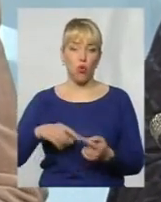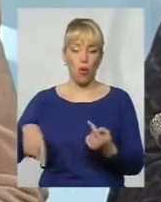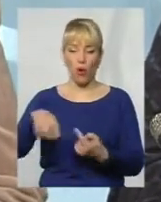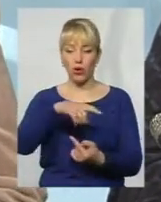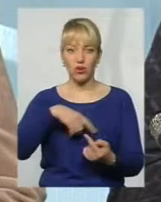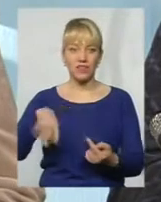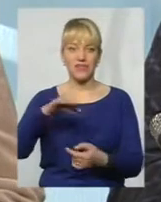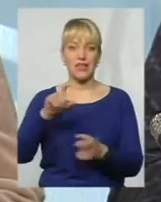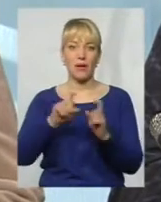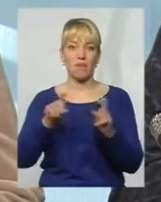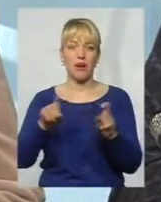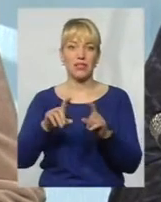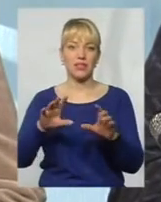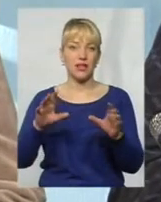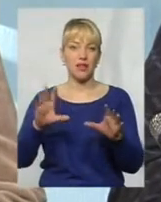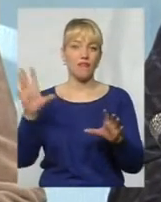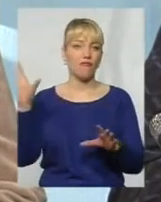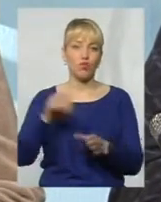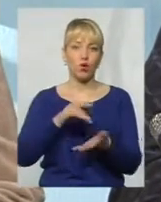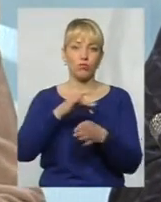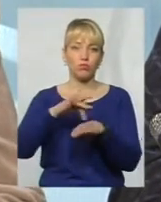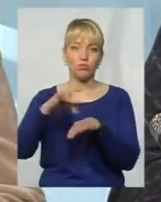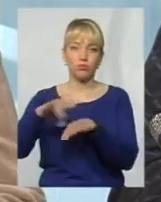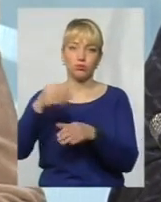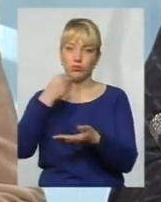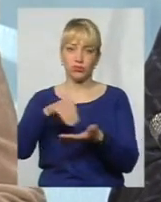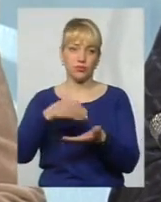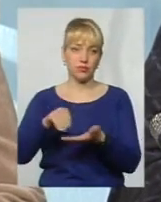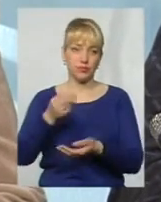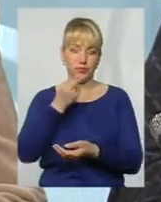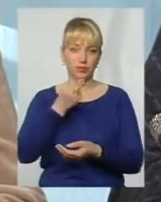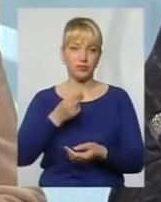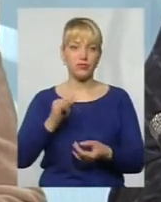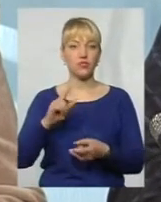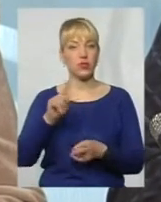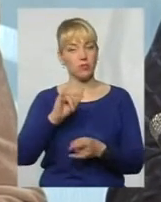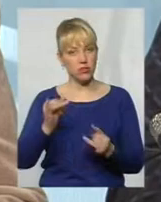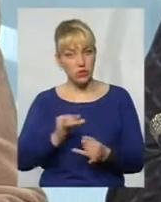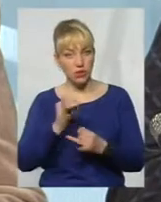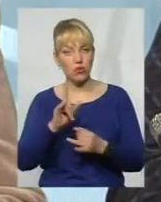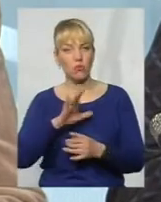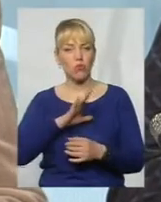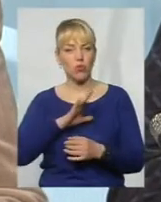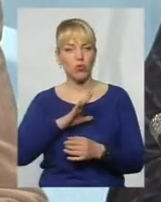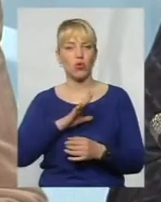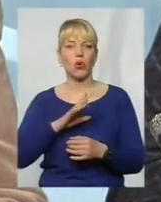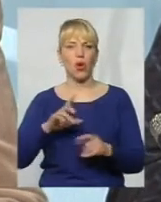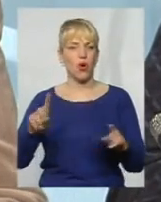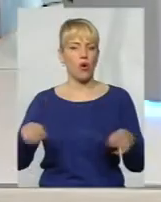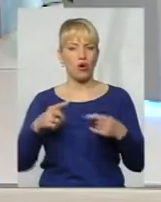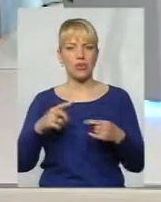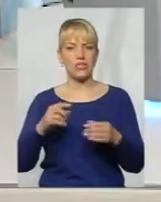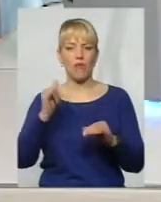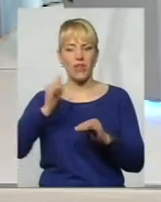всі магазини вже було опустошені, вже нічого не було. Ну, що характерно, було організовано до заправки автомашин по